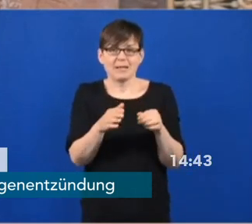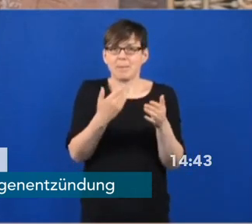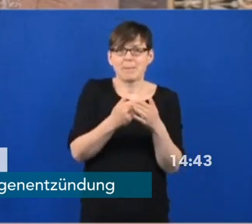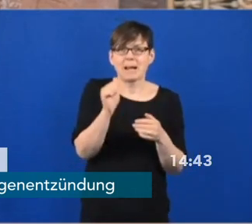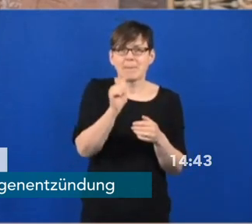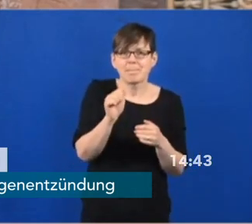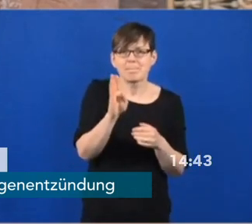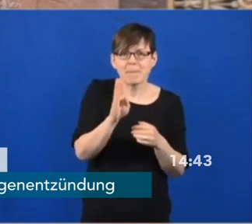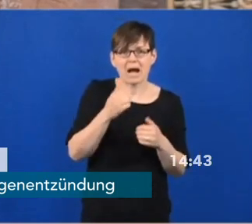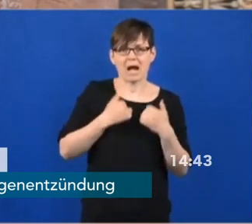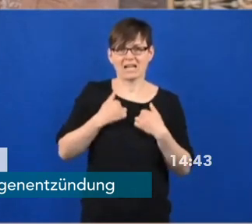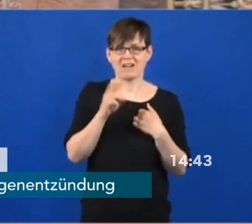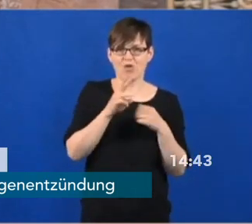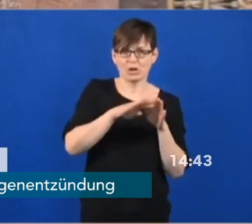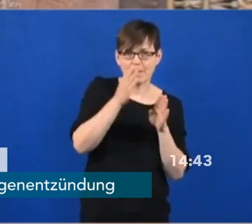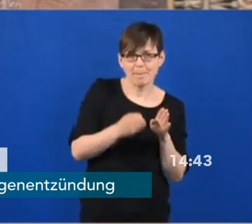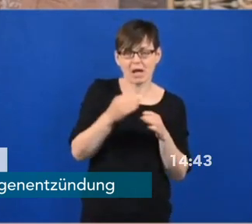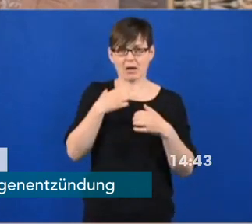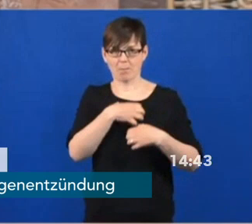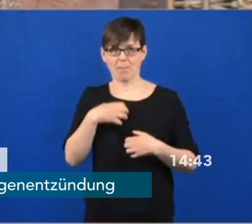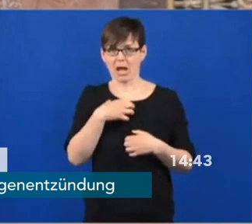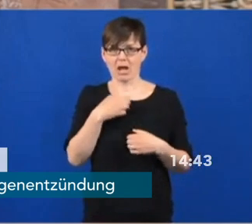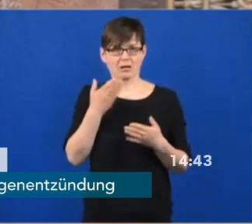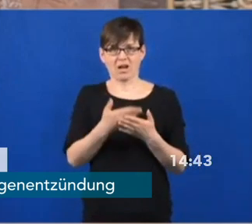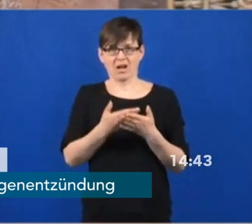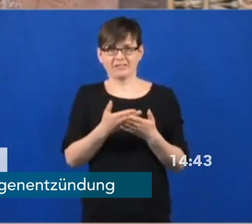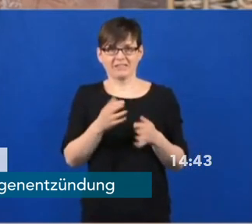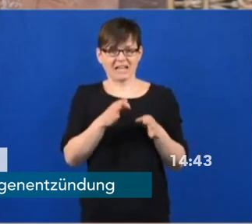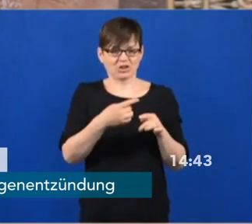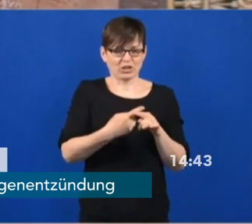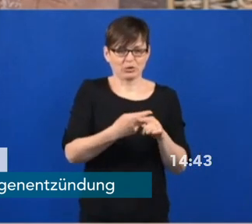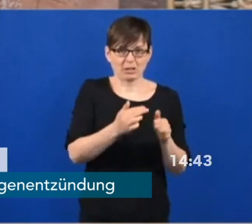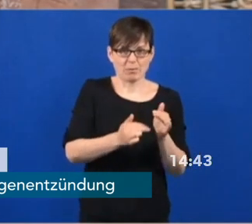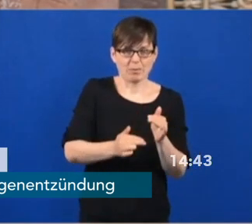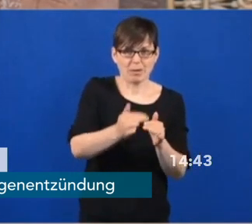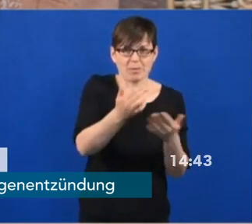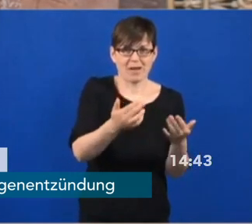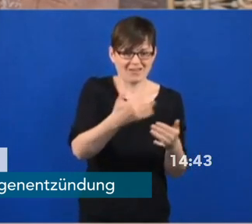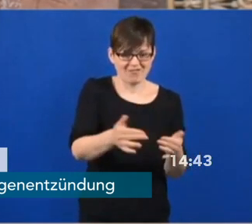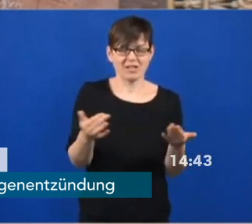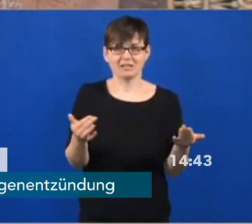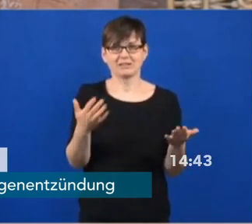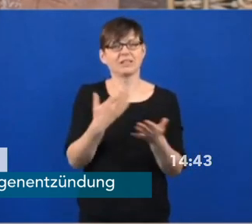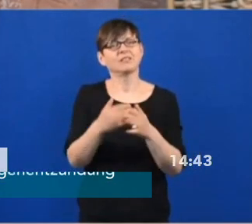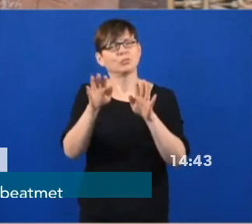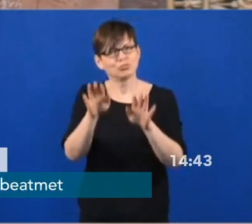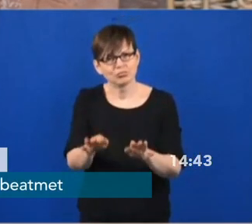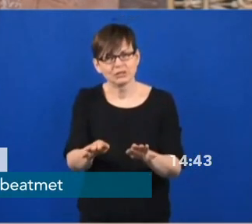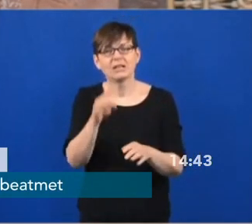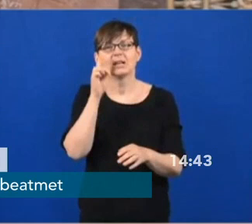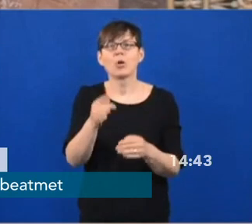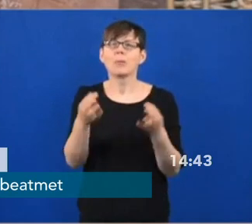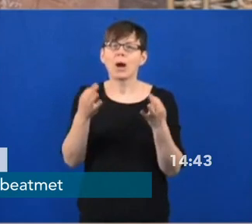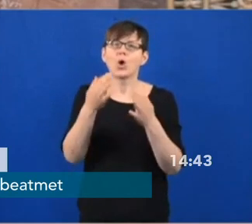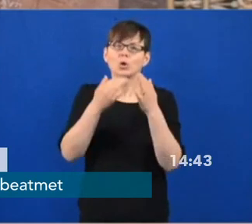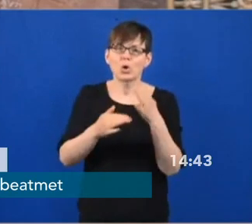-Württemberg und Bayern. Und ich denke, wir brauchen hinreichend Sicherheit, dass wir die Infektionszahlen ausreichend